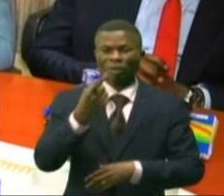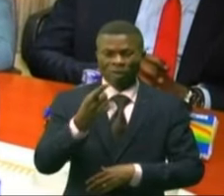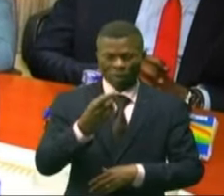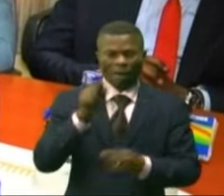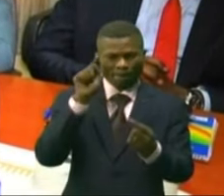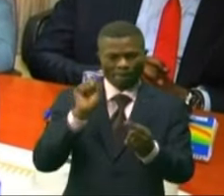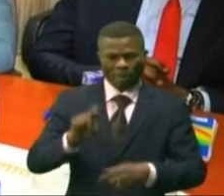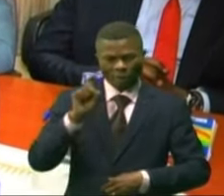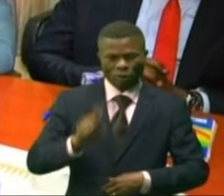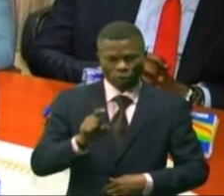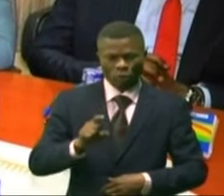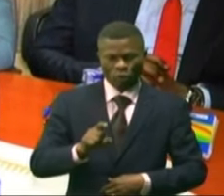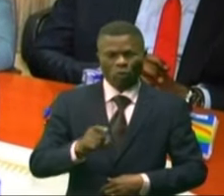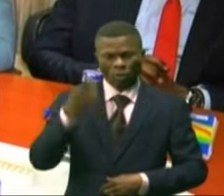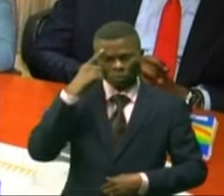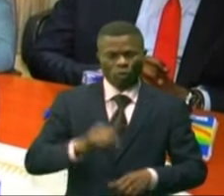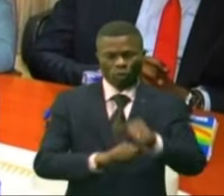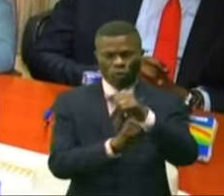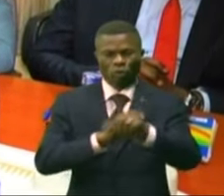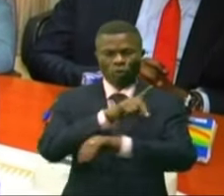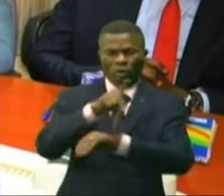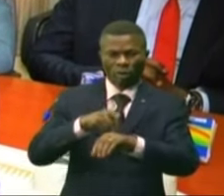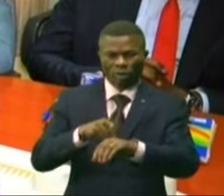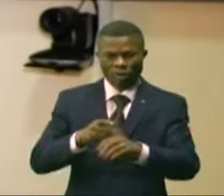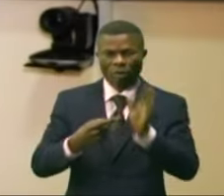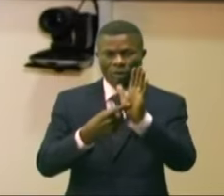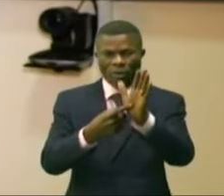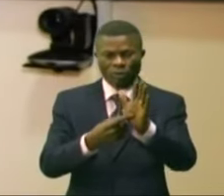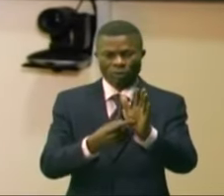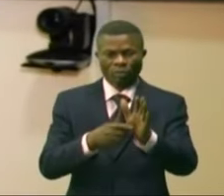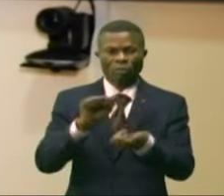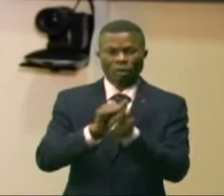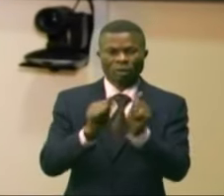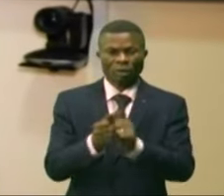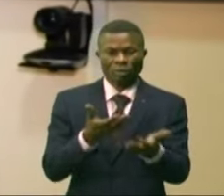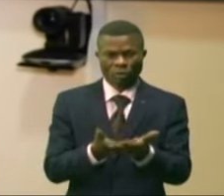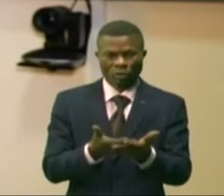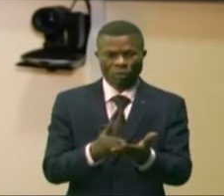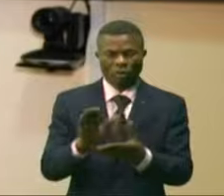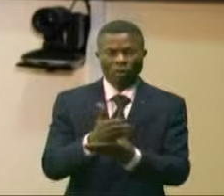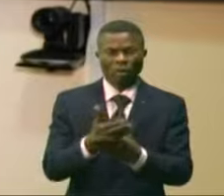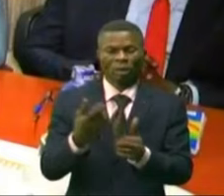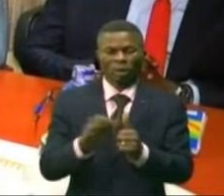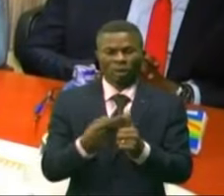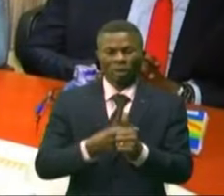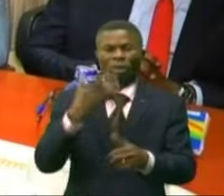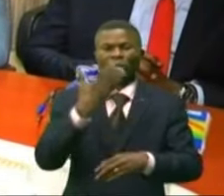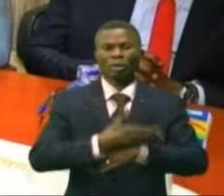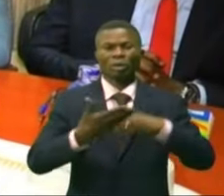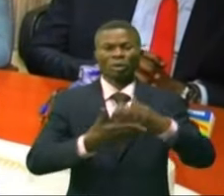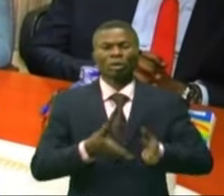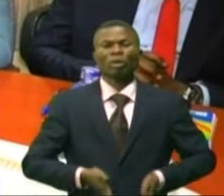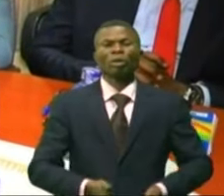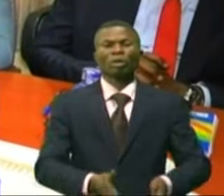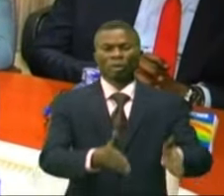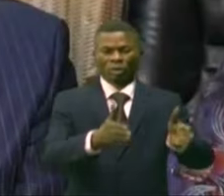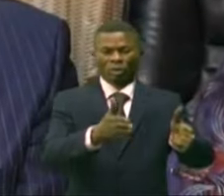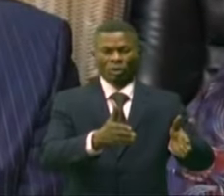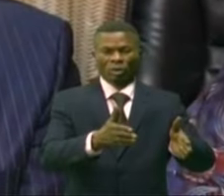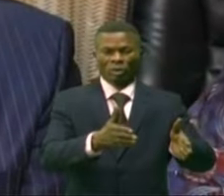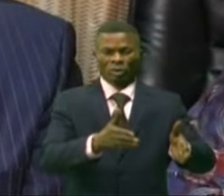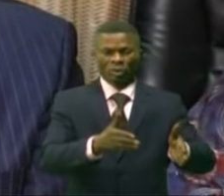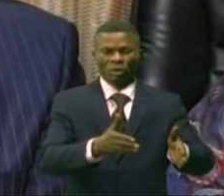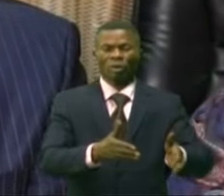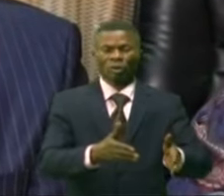besoins au nom de sa province. Nous avons présenté quelques préoccupations, entre autres la construction de la route qui nous a